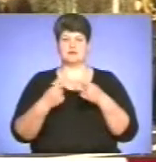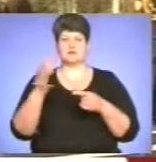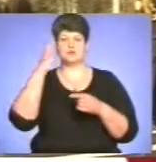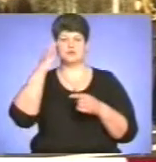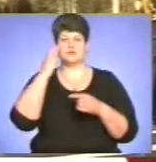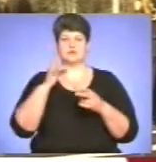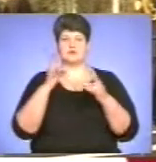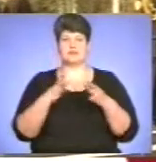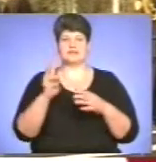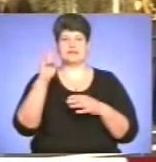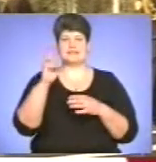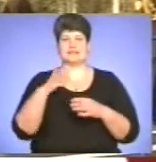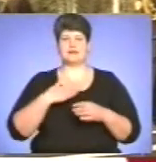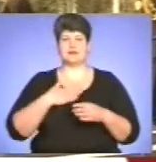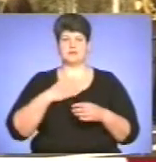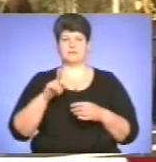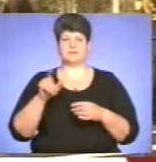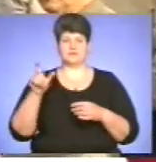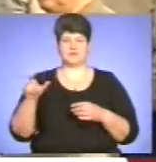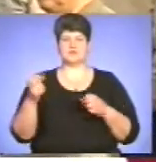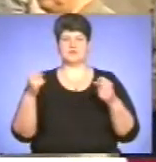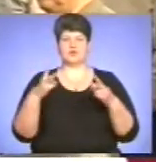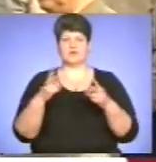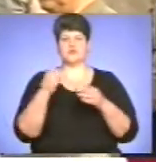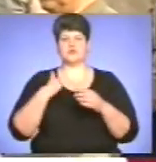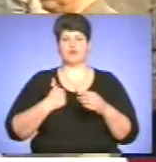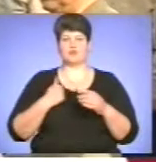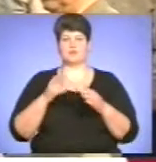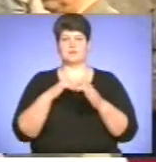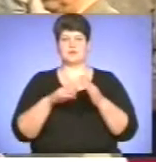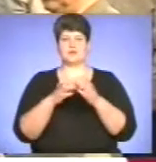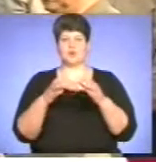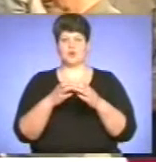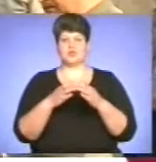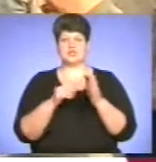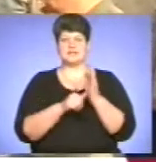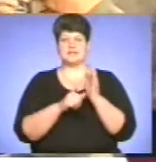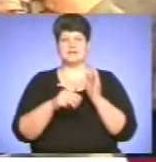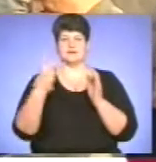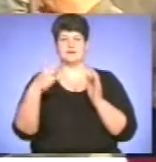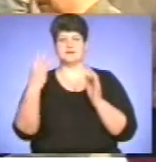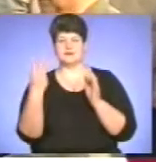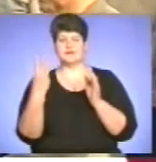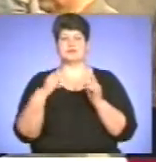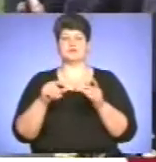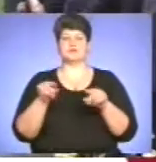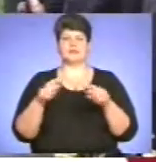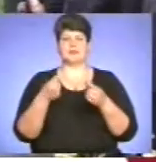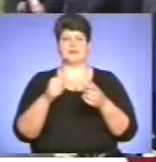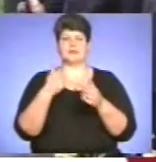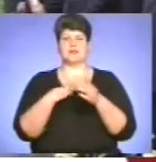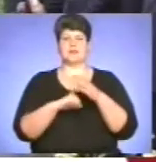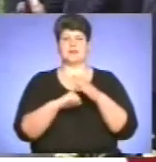катастрофи майже 300 наших краян. Спеціалізований військовий підрозділ 6033 створили на базі воєнізованої